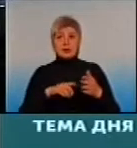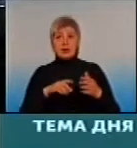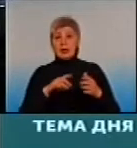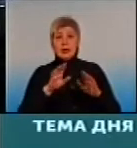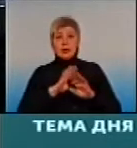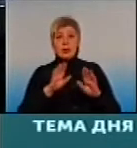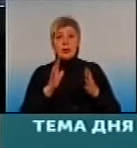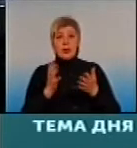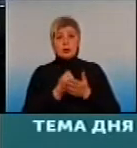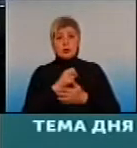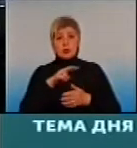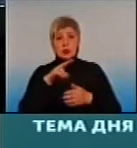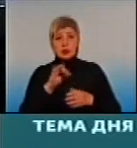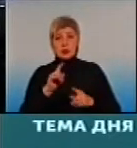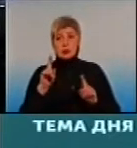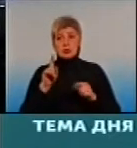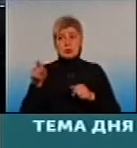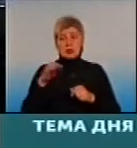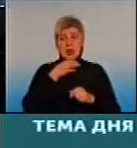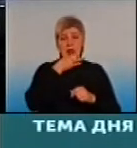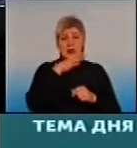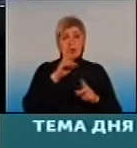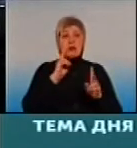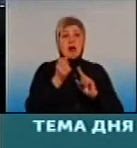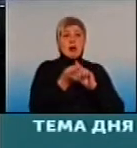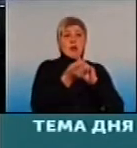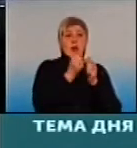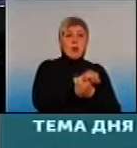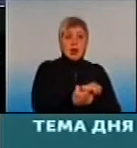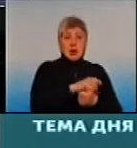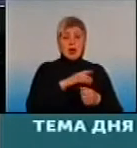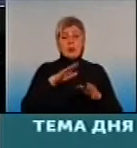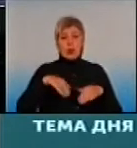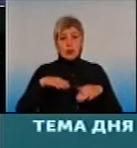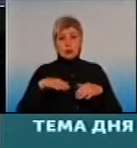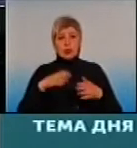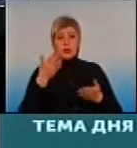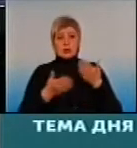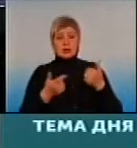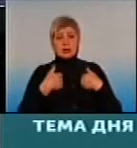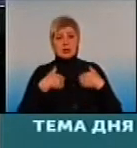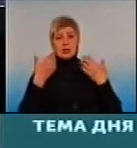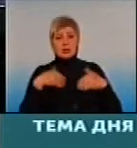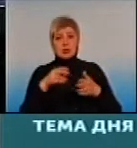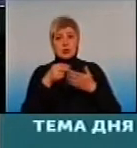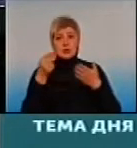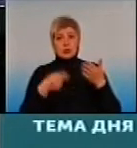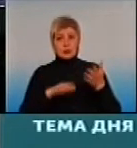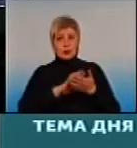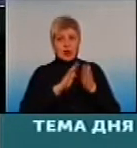получится лише, от он мені не понравится, і как мне поменять його потім, якщо я вже підпишу декларацию.